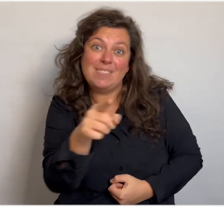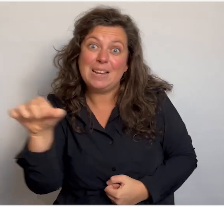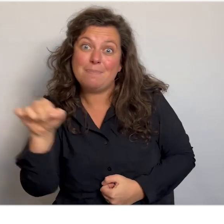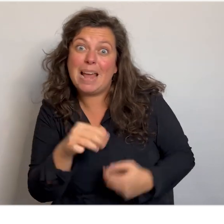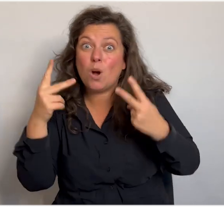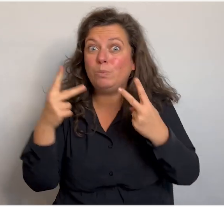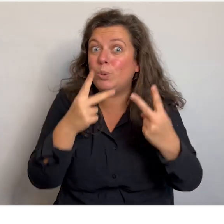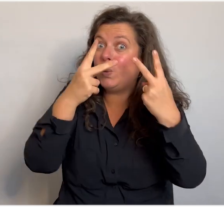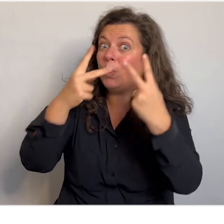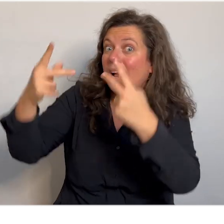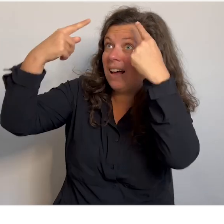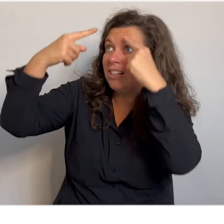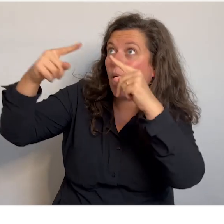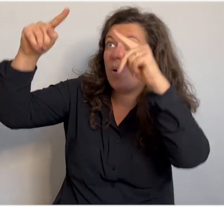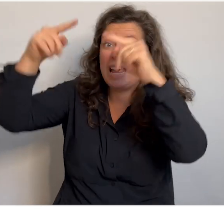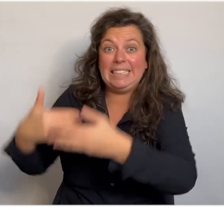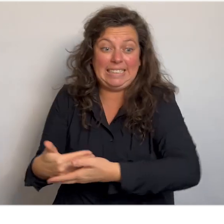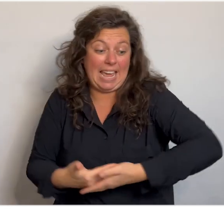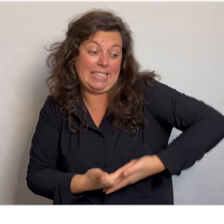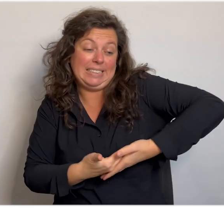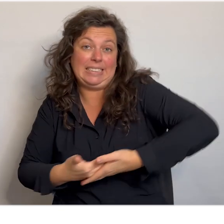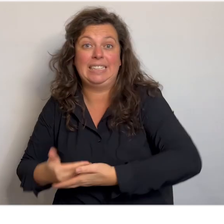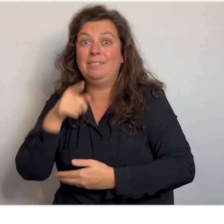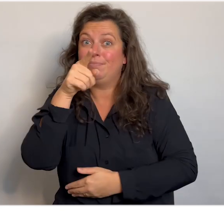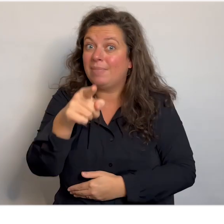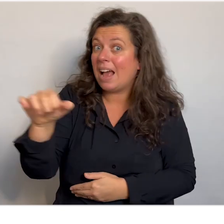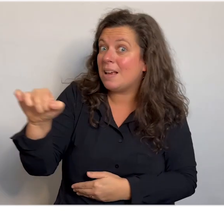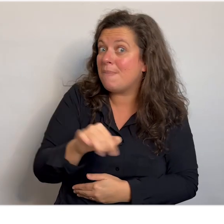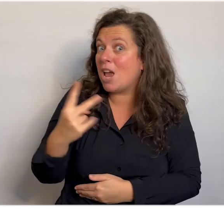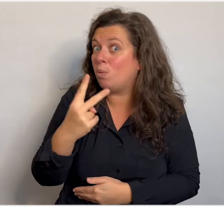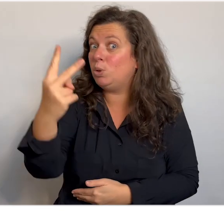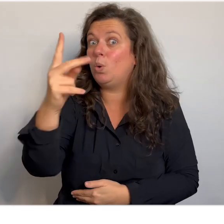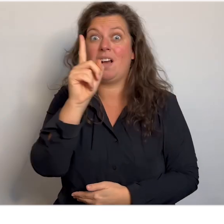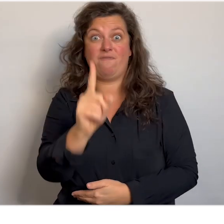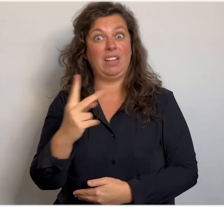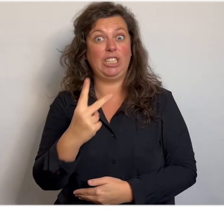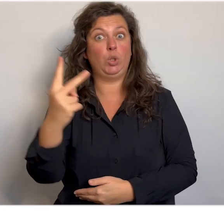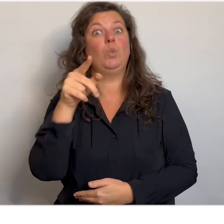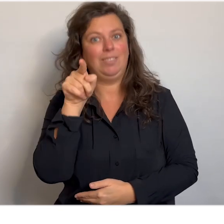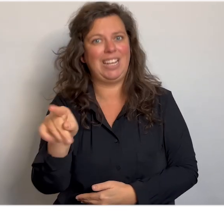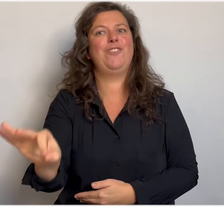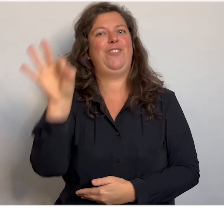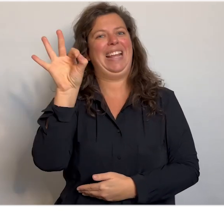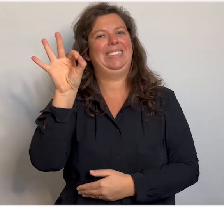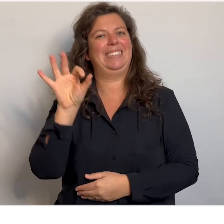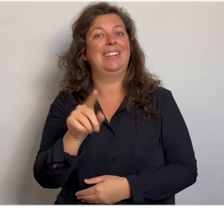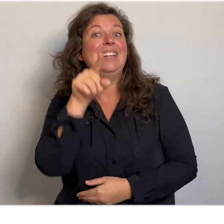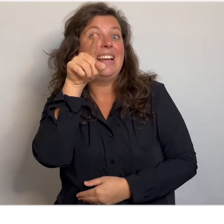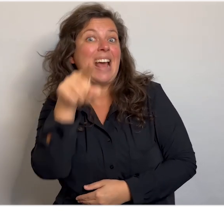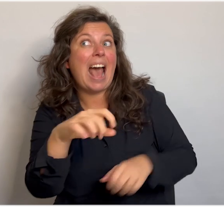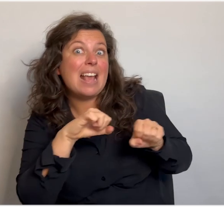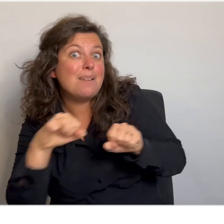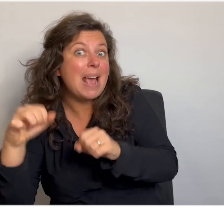Ga je mee op zoek naar het koningskind? Ga je mee op zoek, want wie zoekt, die wint.